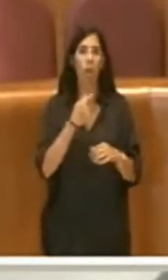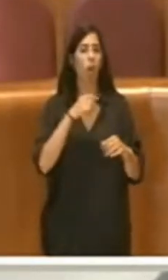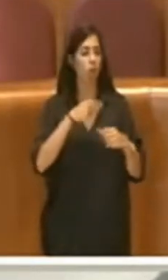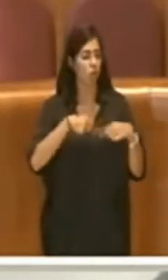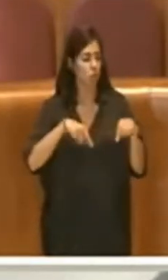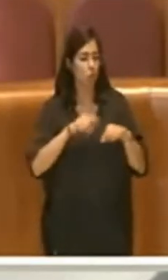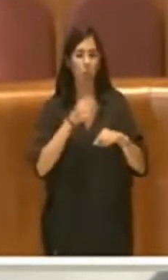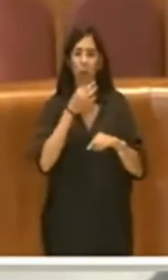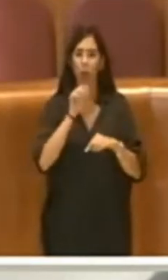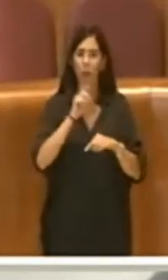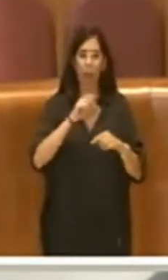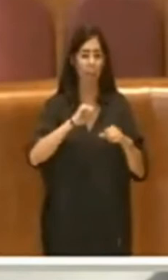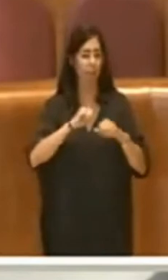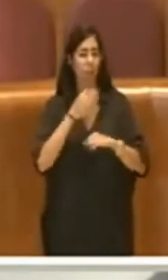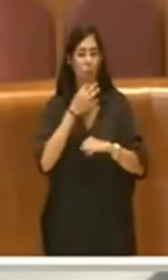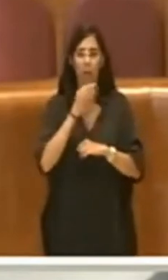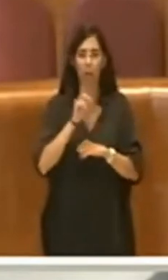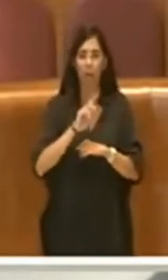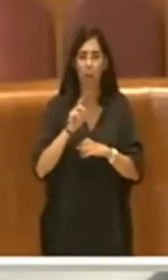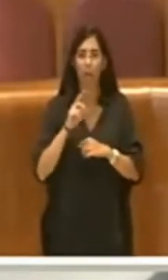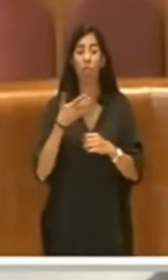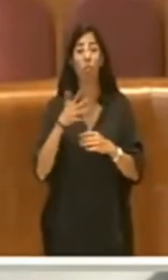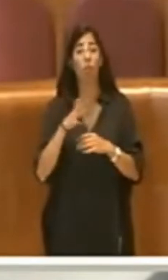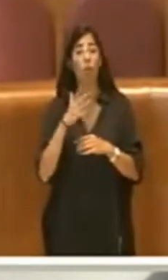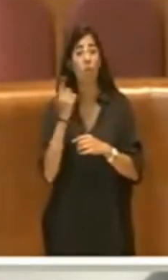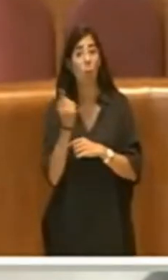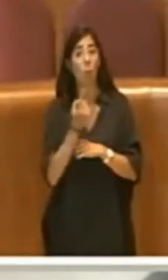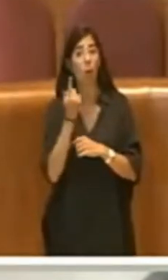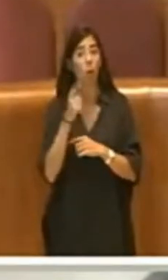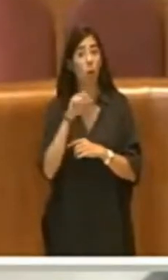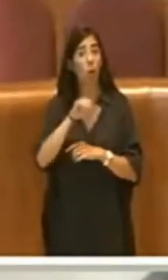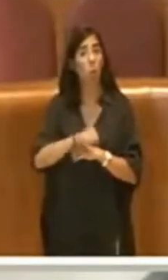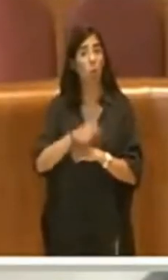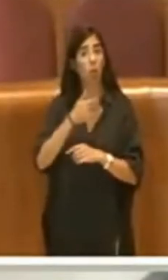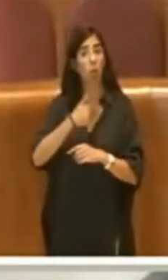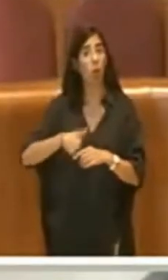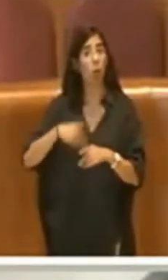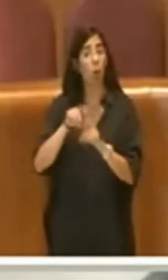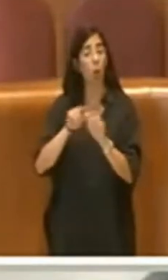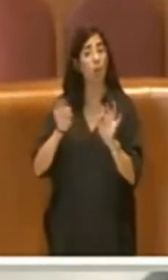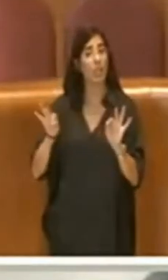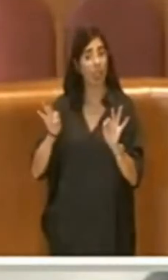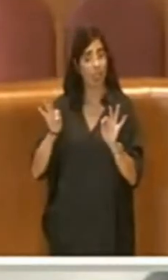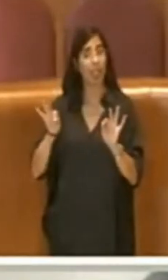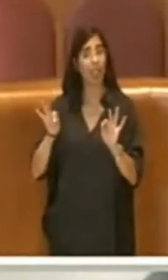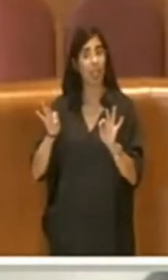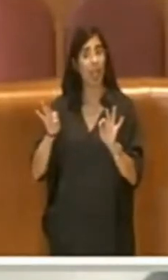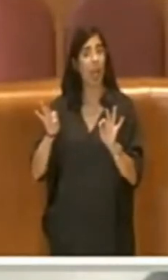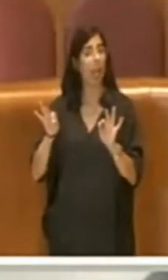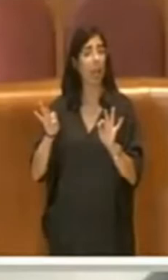Forse sfugge a qualche consigliere dell'opposizione che c'è stata questa